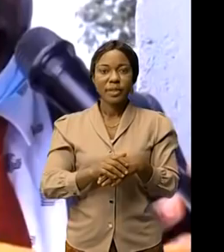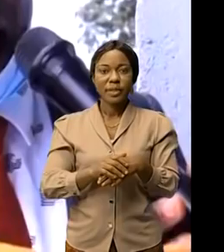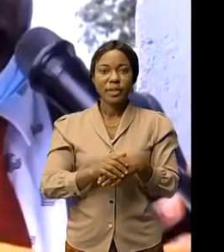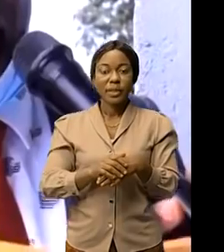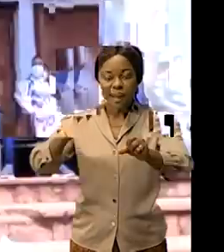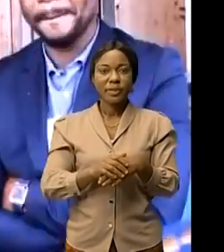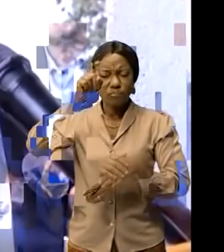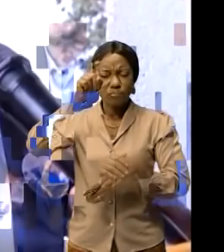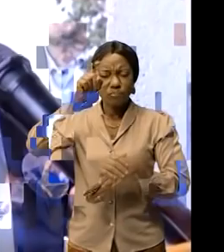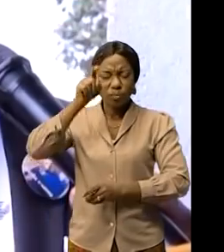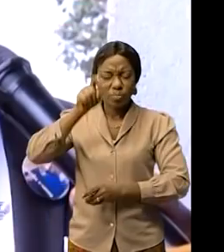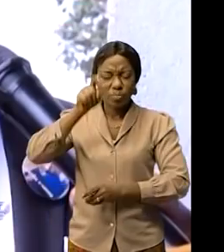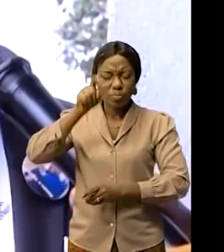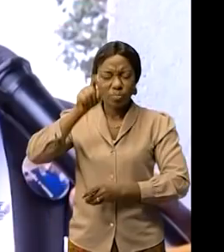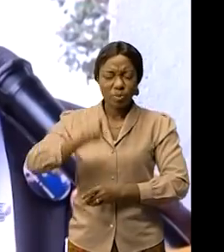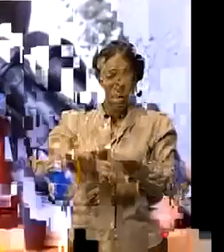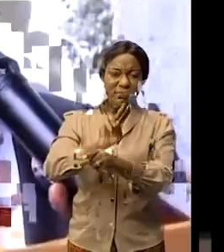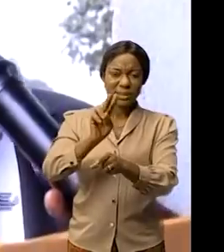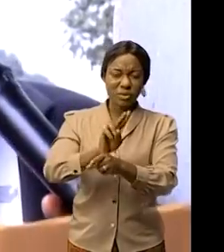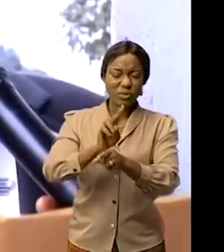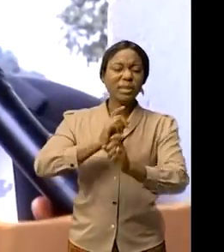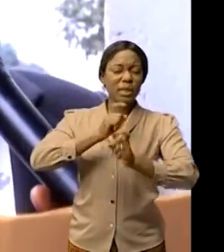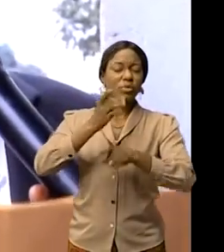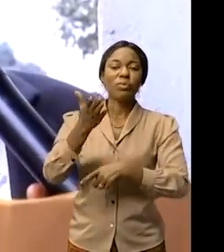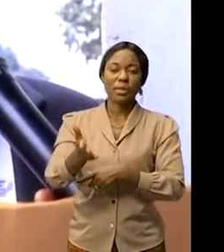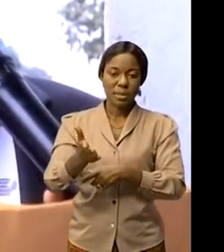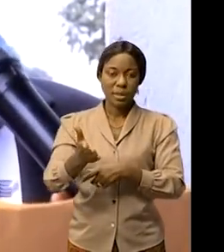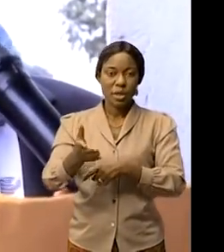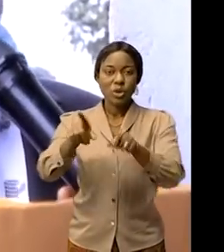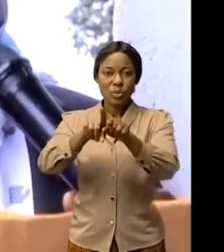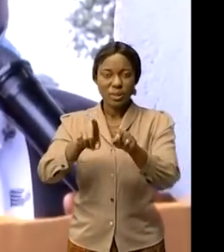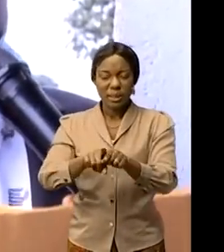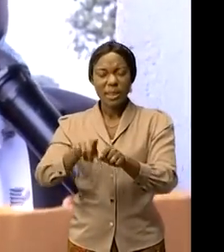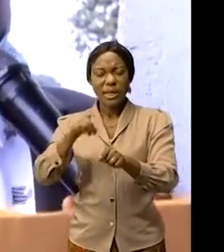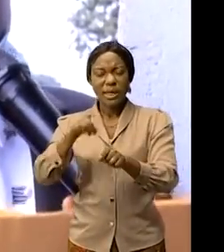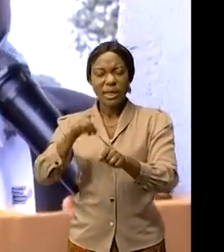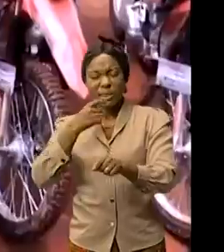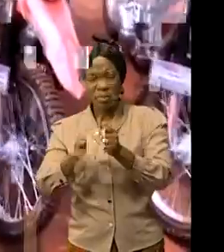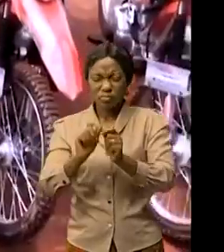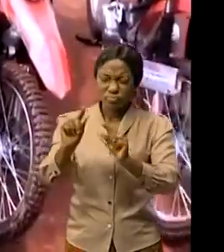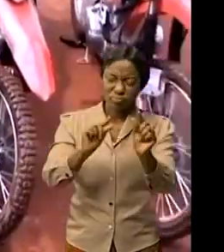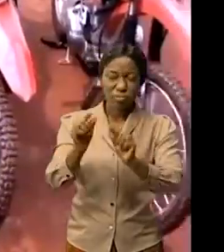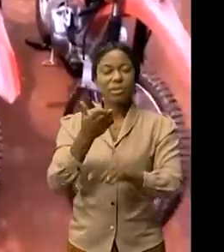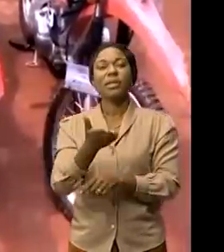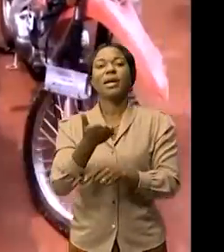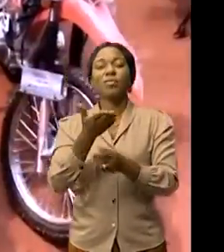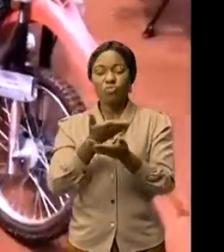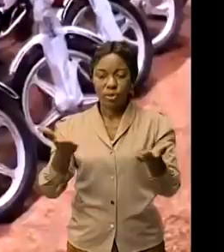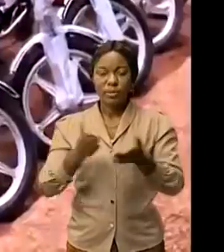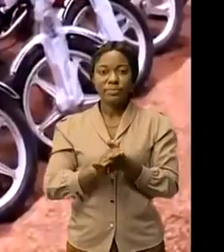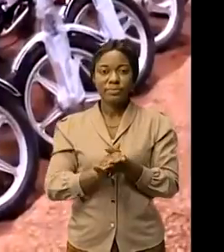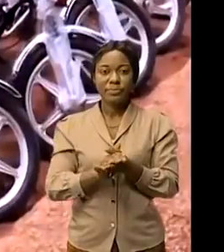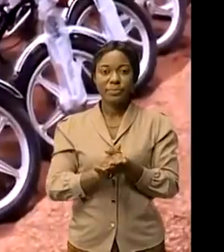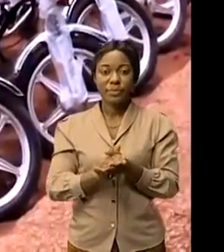la bonne mise en place dans et a mis en relief quelques défis qui restent à relève il est vrai que